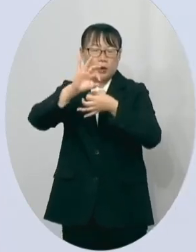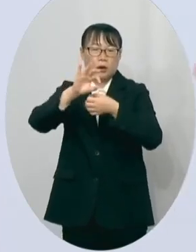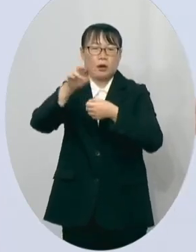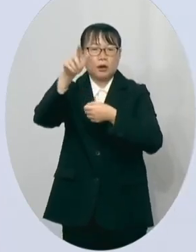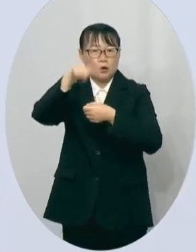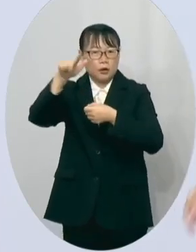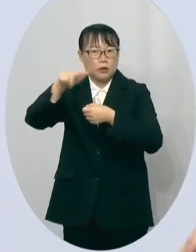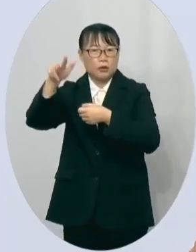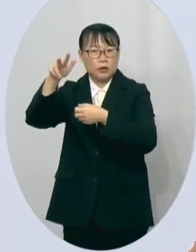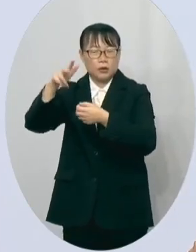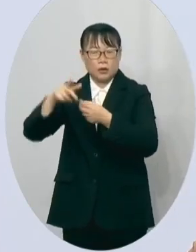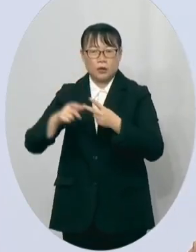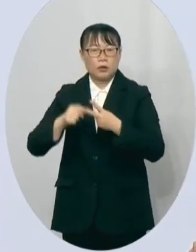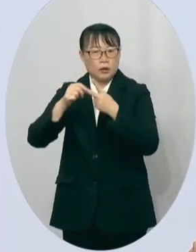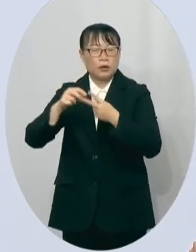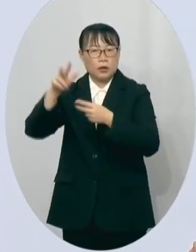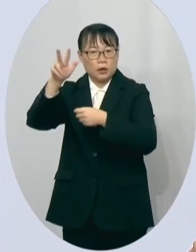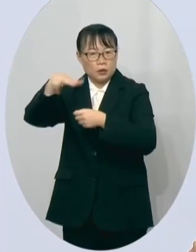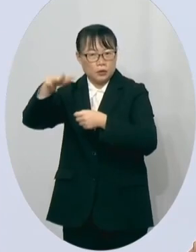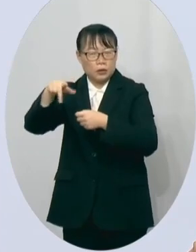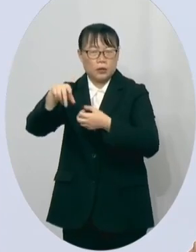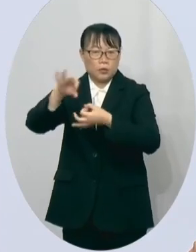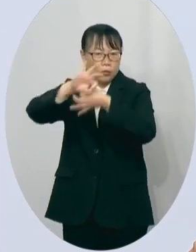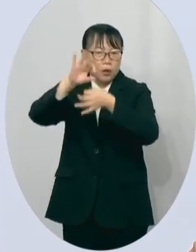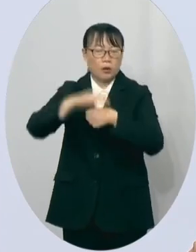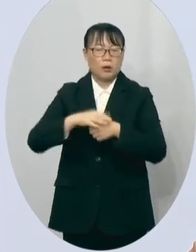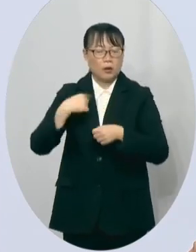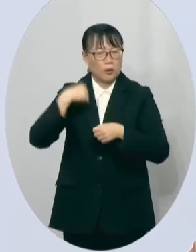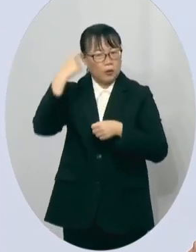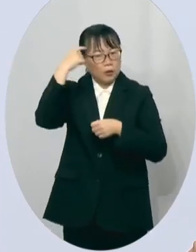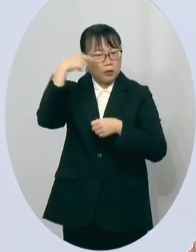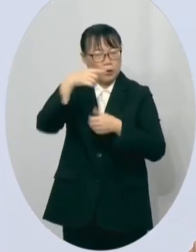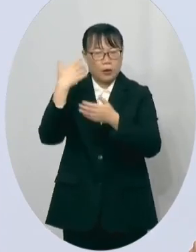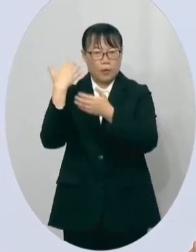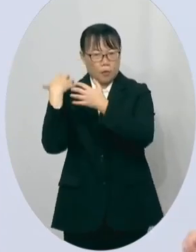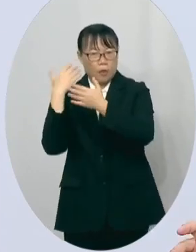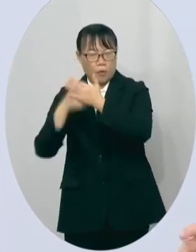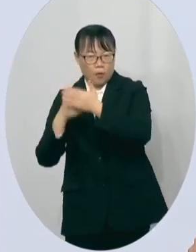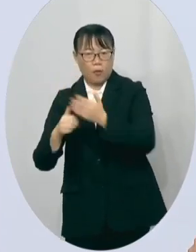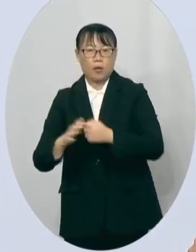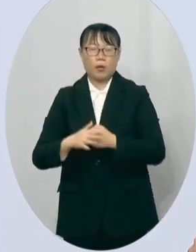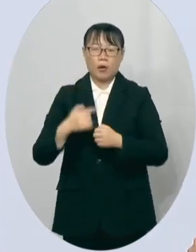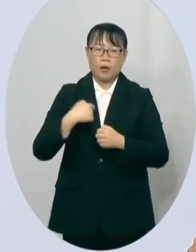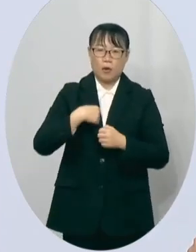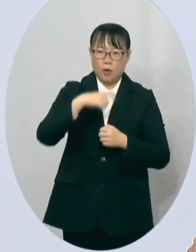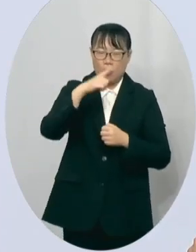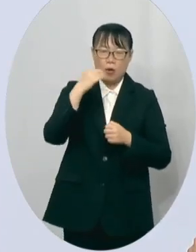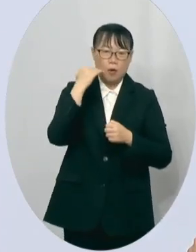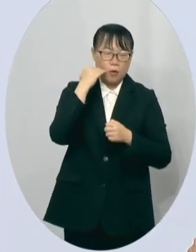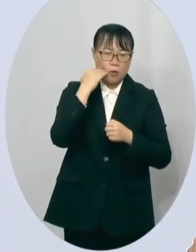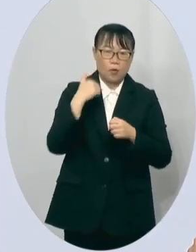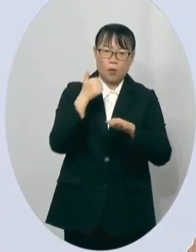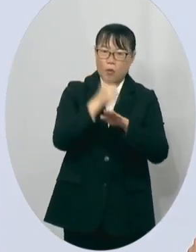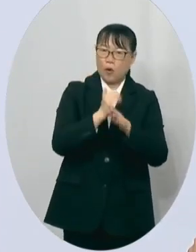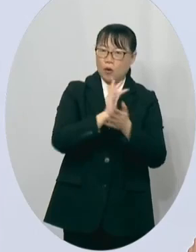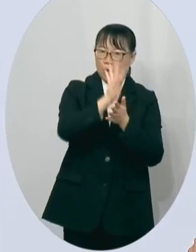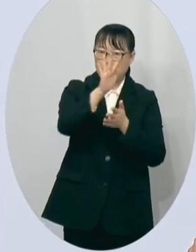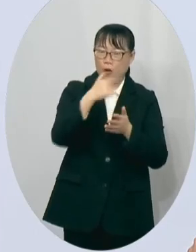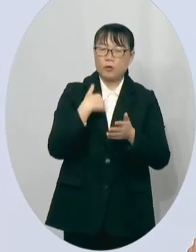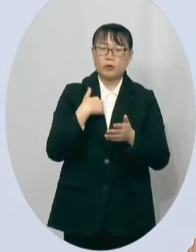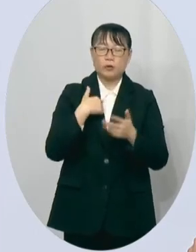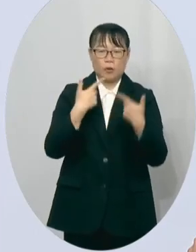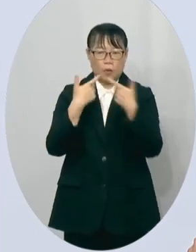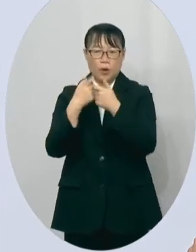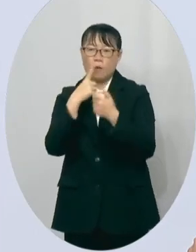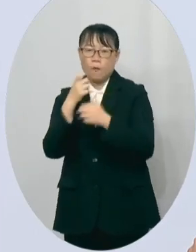就是要减轻年轻人的负担蔡其昌当市长我们会用地方的预算配合中央就是我们的国中国小